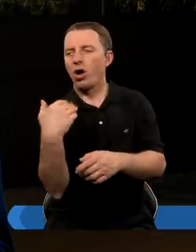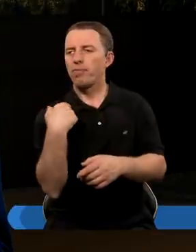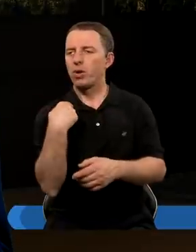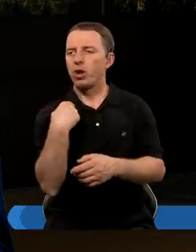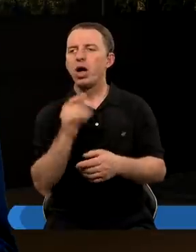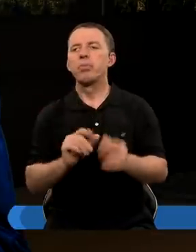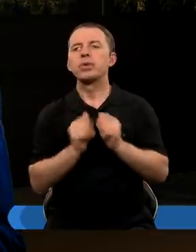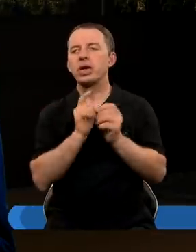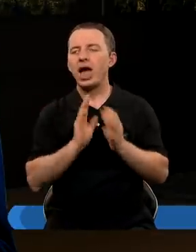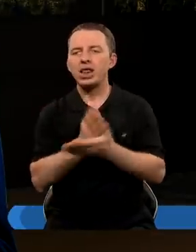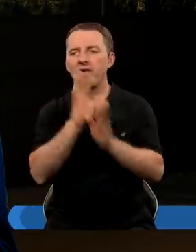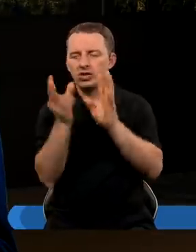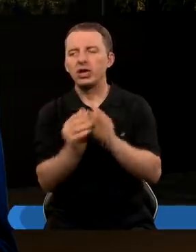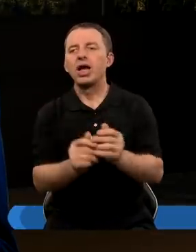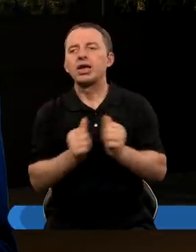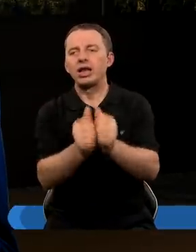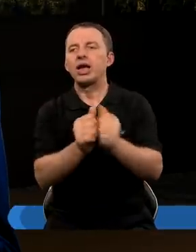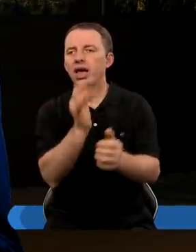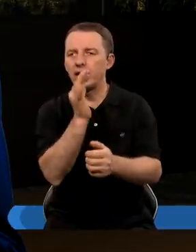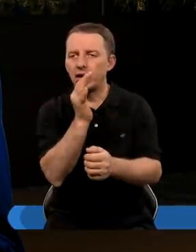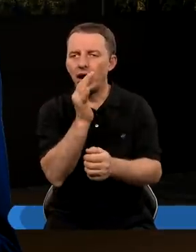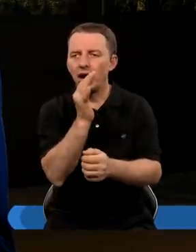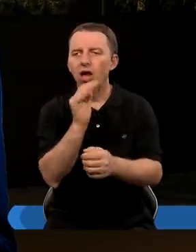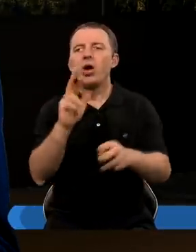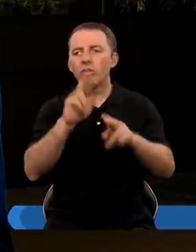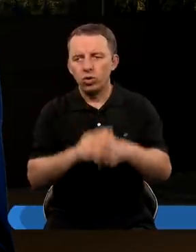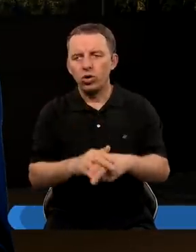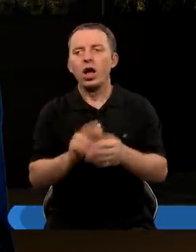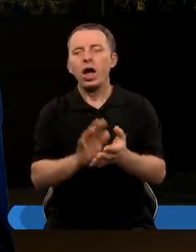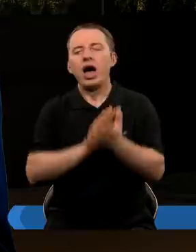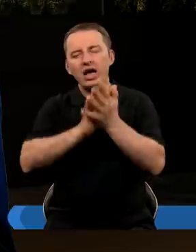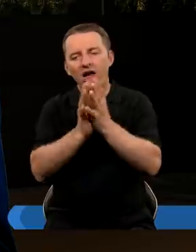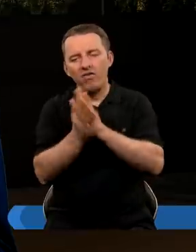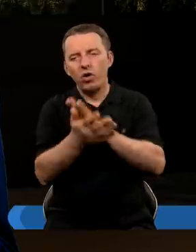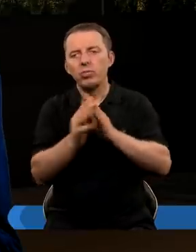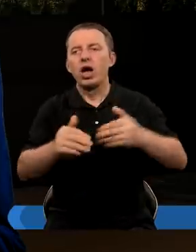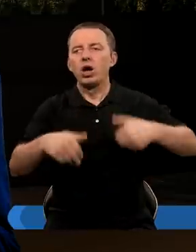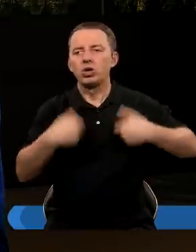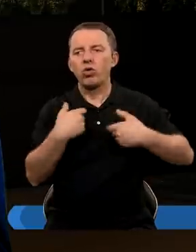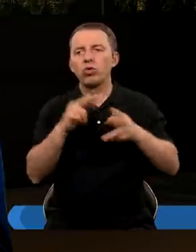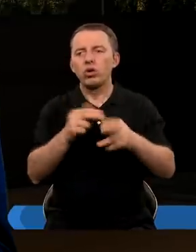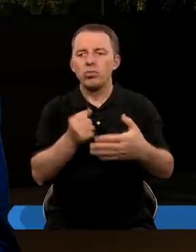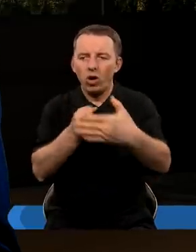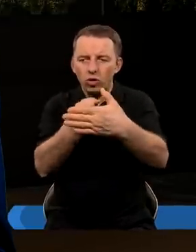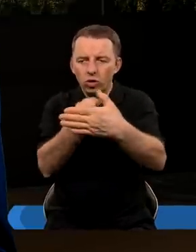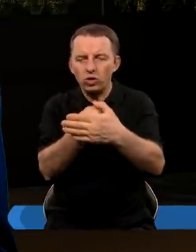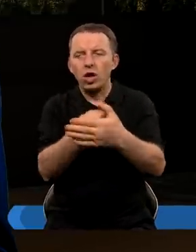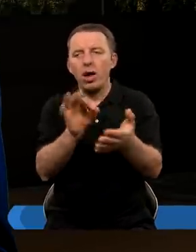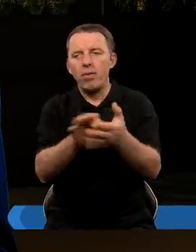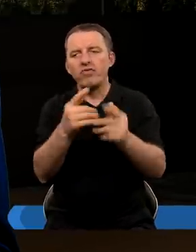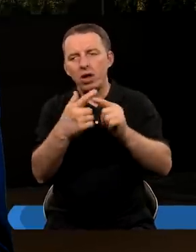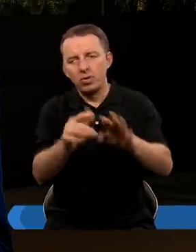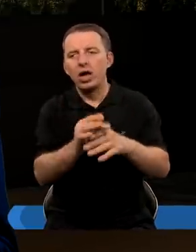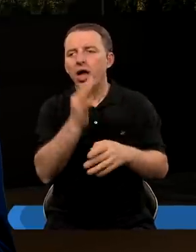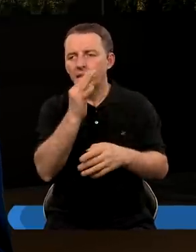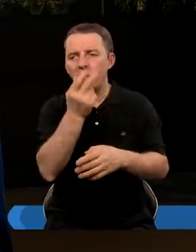to było przede wszystkim zadanie, to było Izraela. I w to też chodziła reforma zdrowia, więc ona miała tam dotrzeć w pewnym momencie.